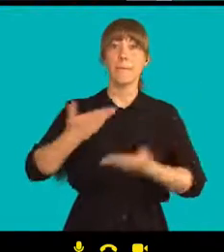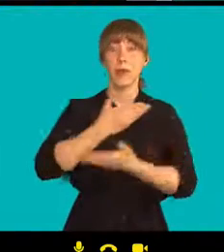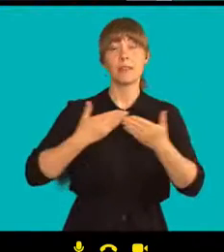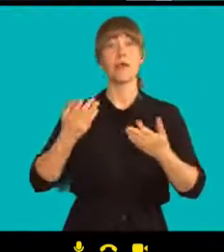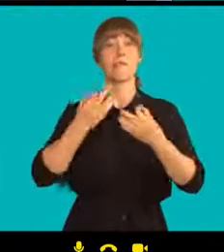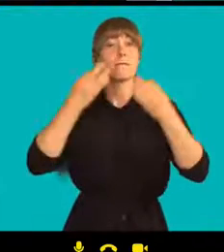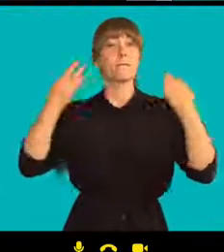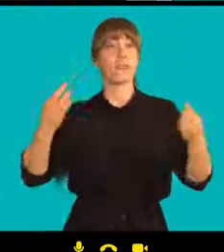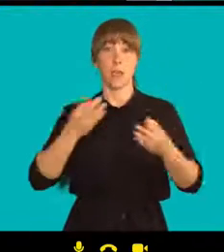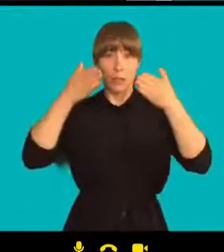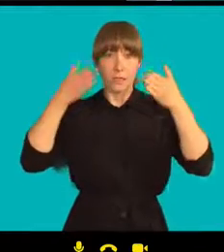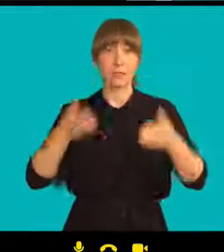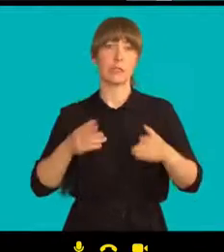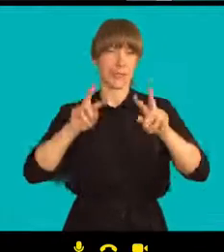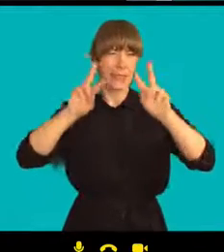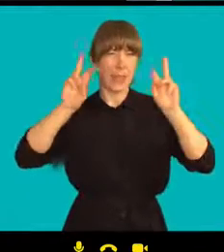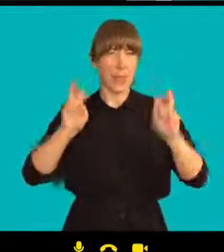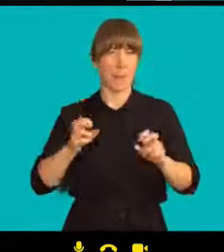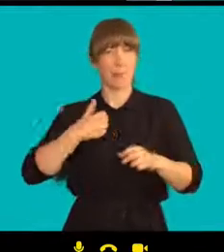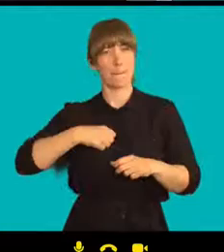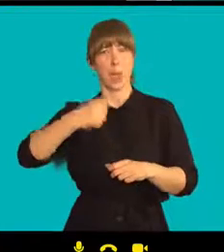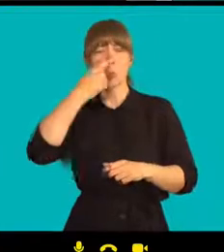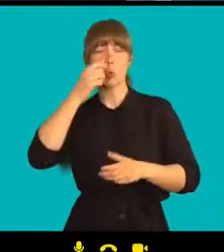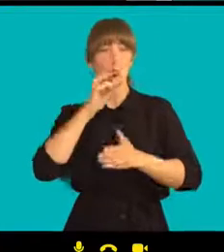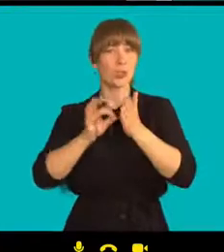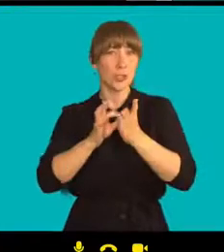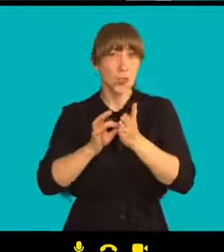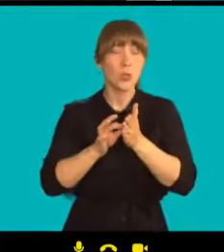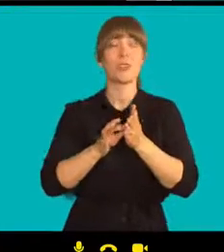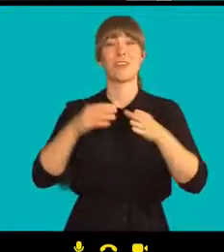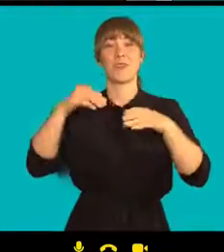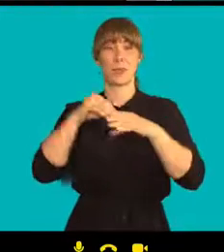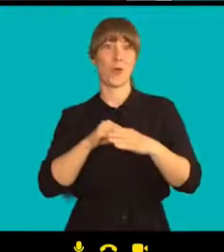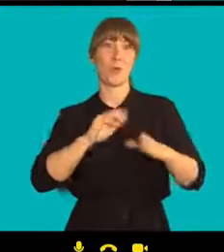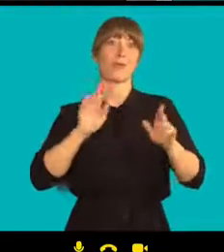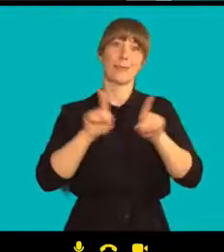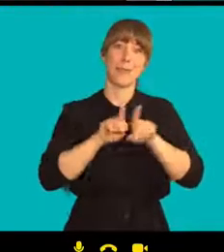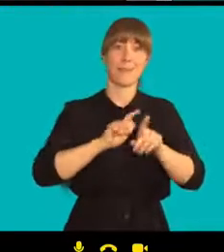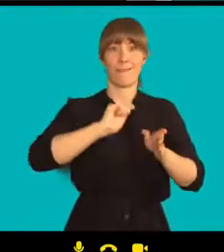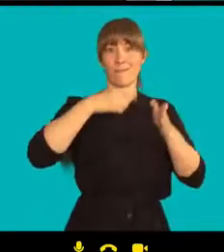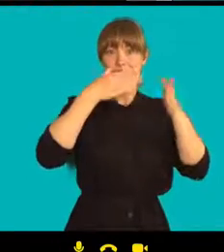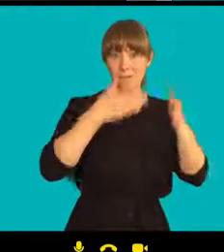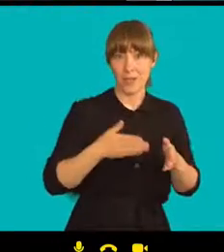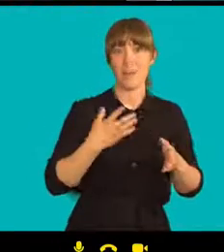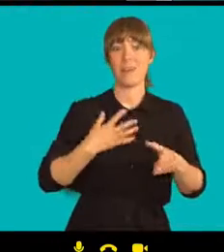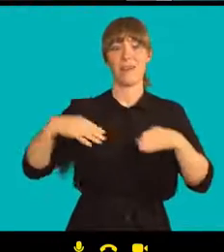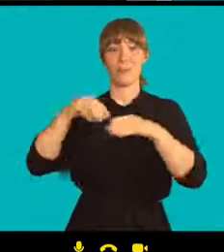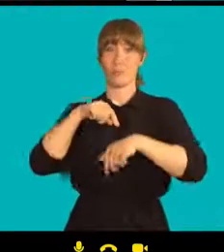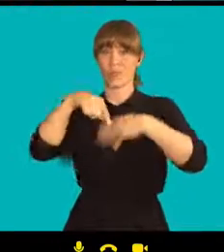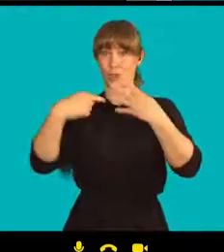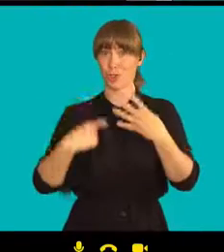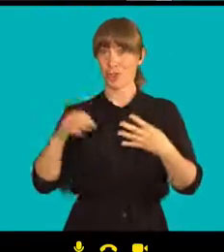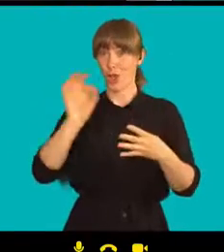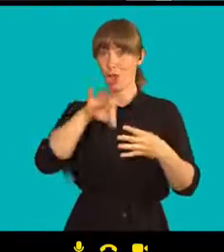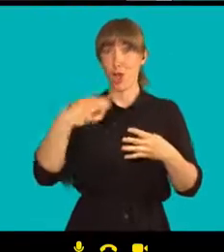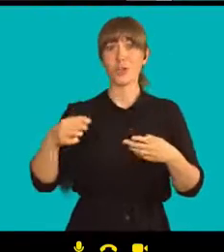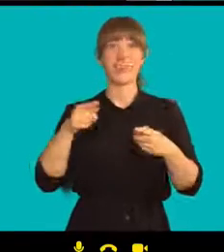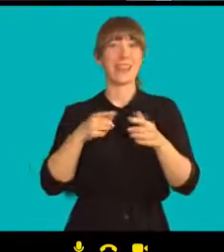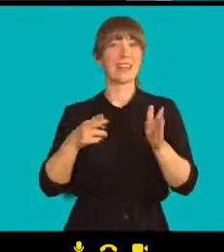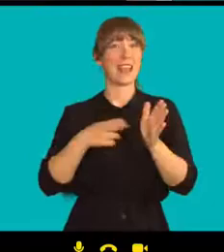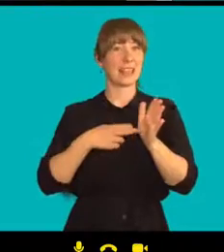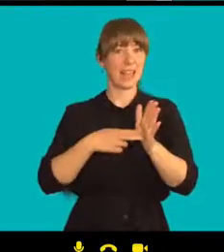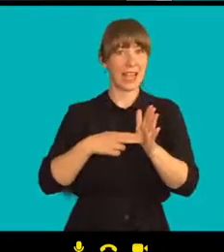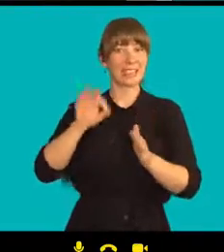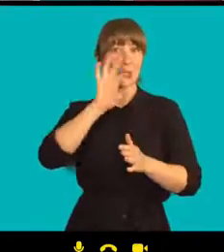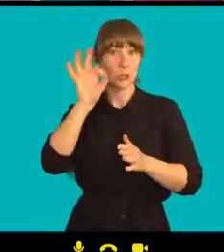čtyřmi hosty. Je tu se mnou fyzicky v budově člověka v tísni Natália Sacunkevič, běloruská aktivistka rovněž, která převzala